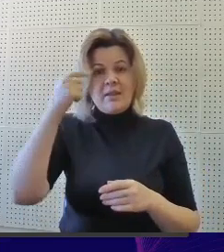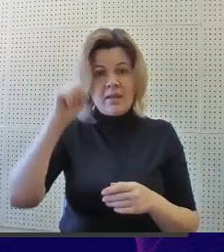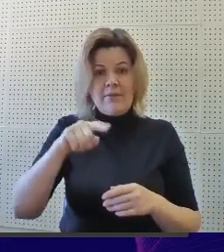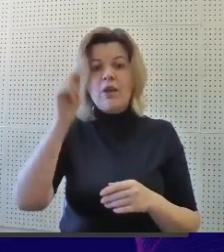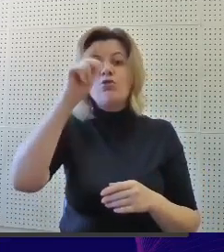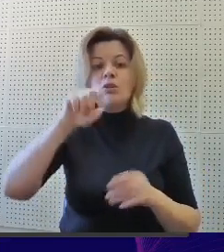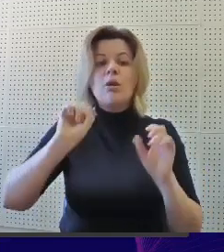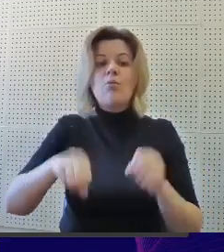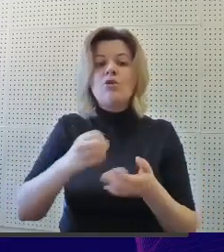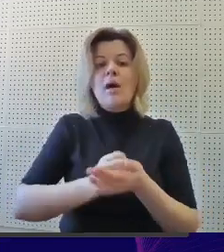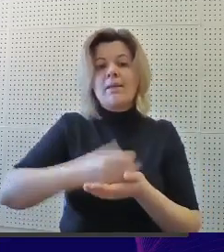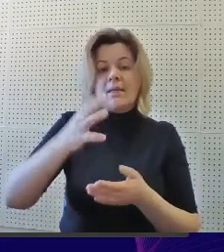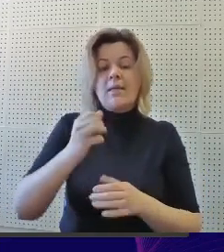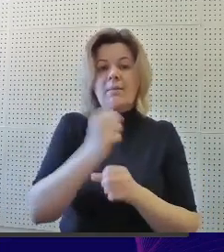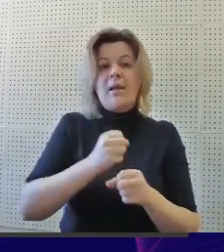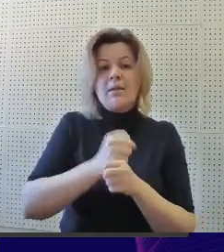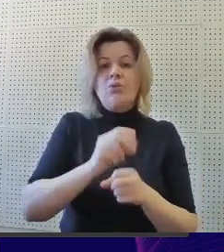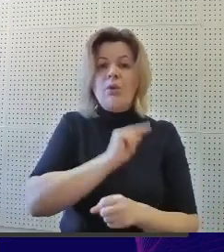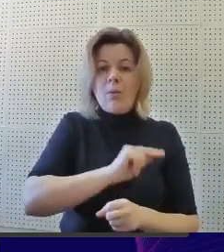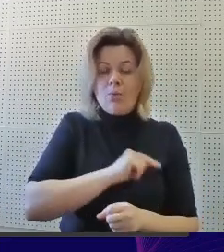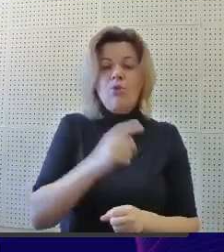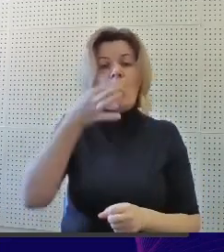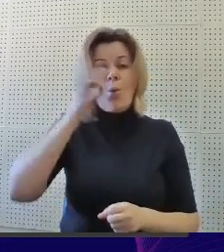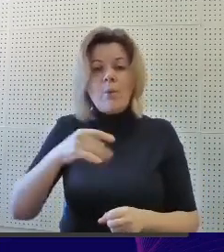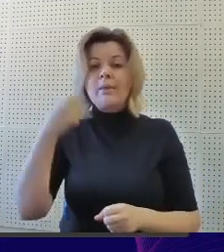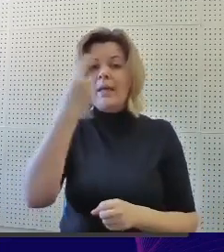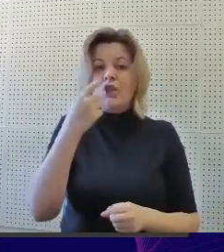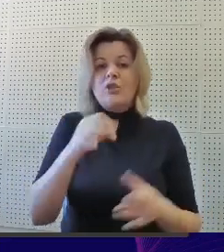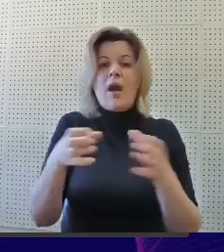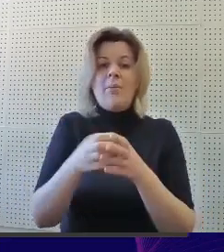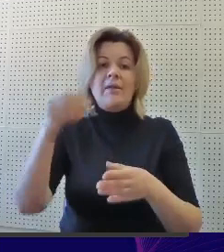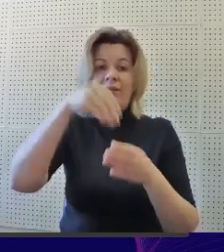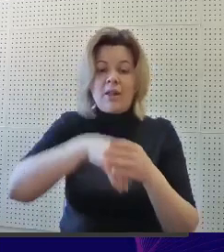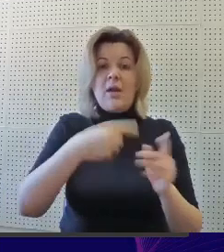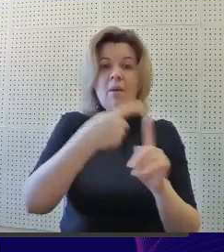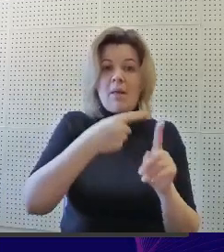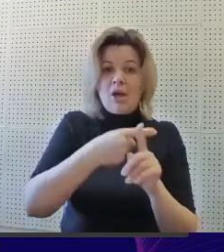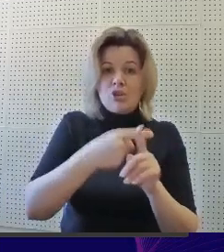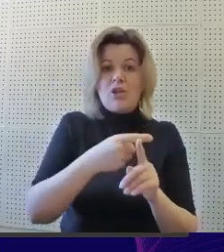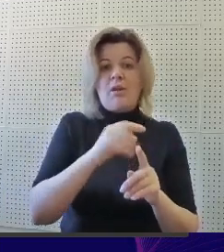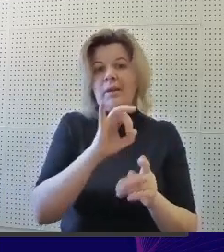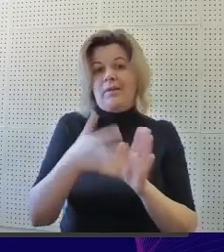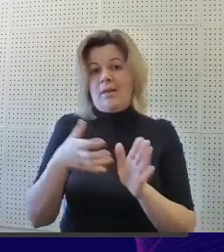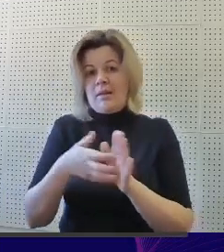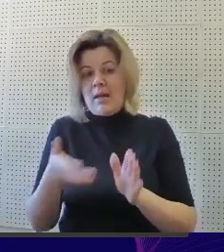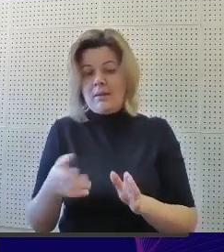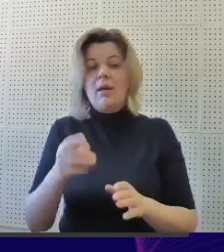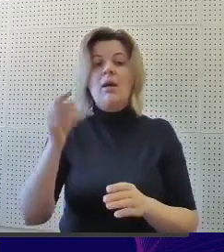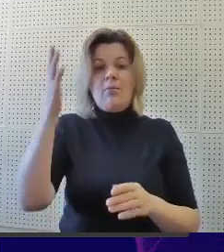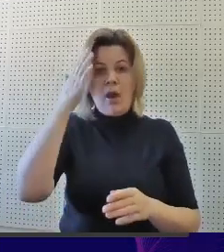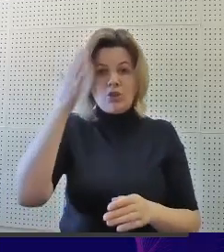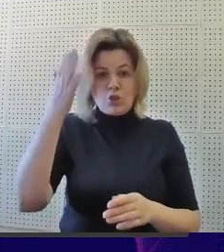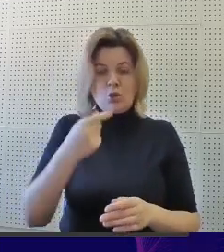проделанную работу, опыт, личный и командный вклад, положительные стороны и недостатки. Способен